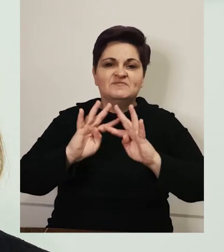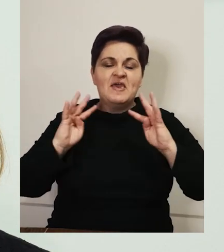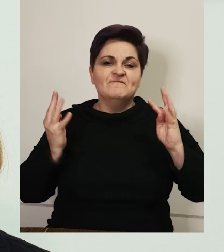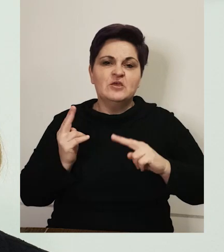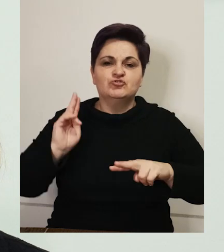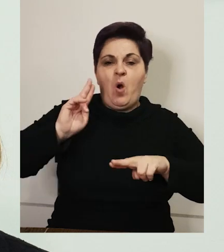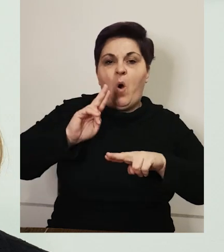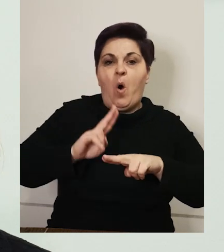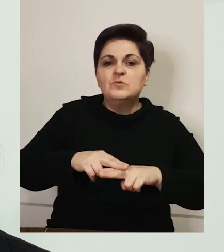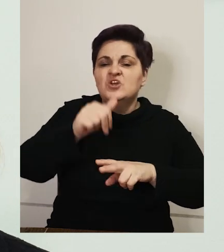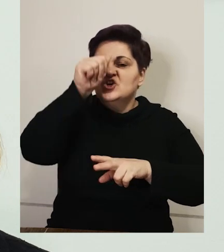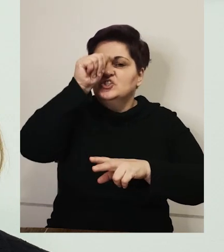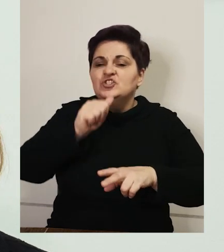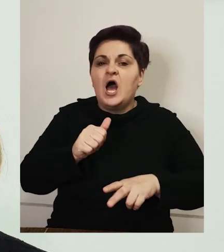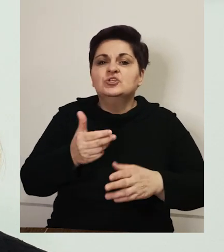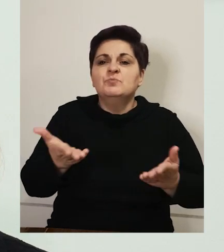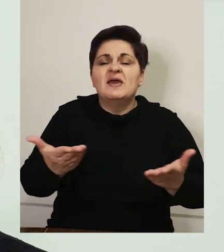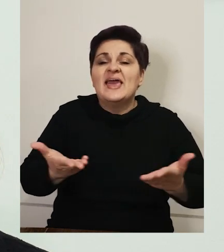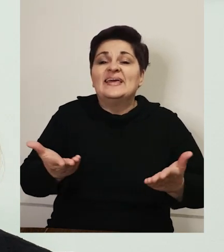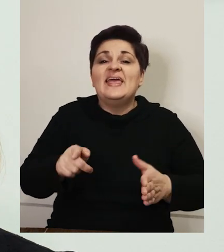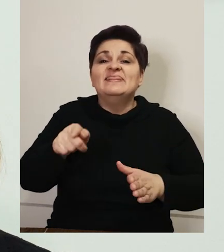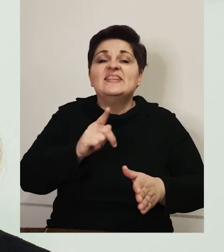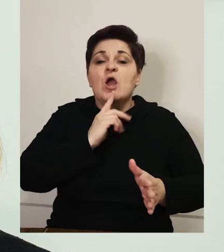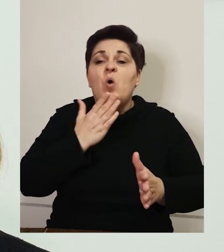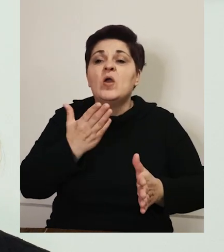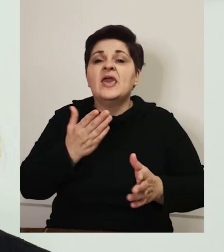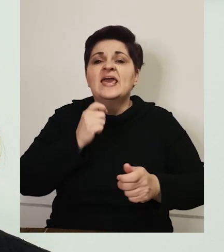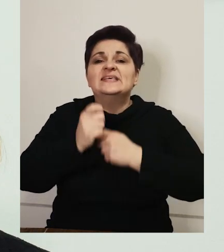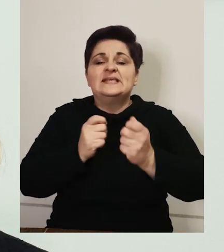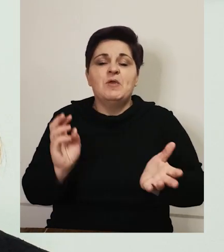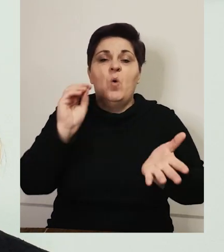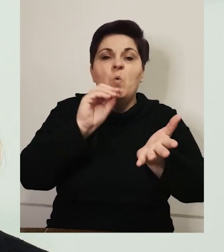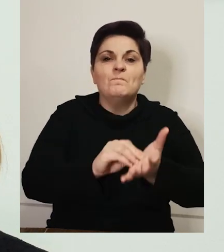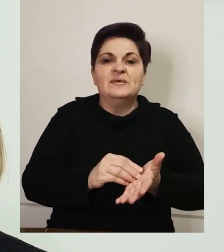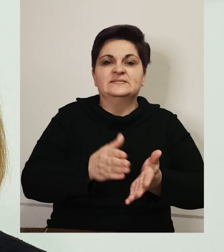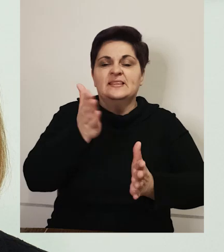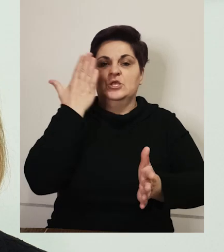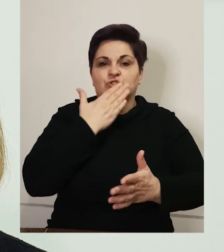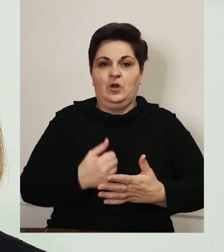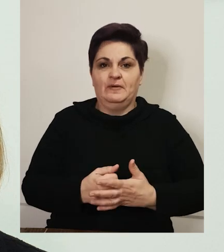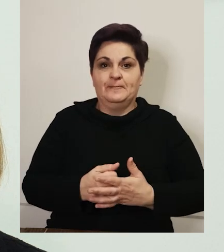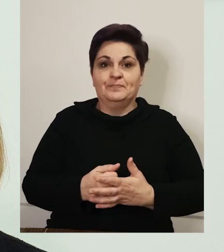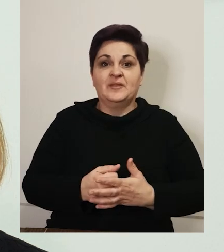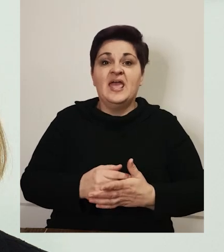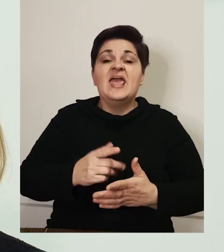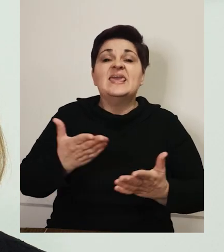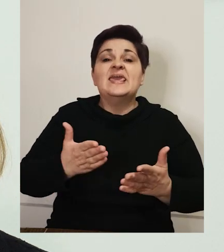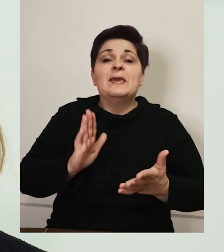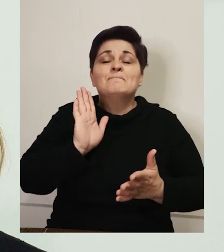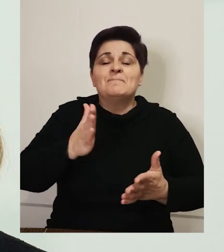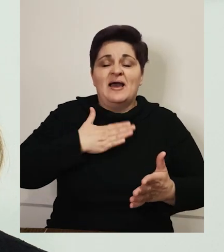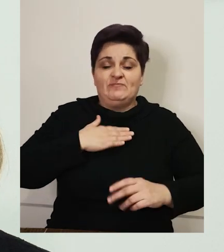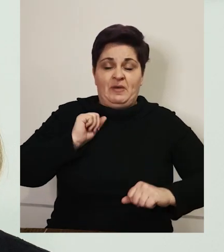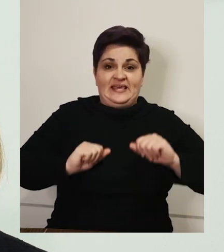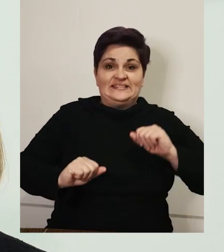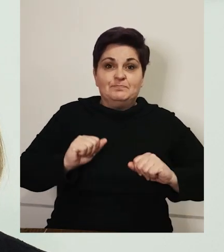i onda se odlučimo na sjednici nastavničkog vijeća, šta ćemo, gdje će koje djete u stvari, koje će zanimanje